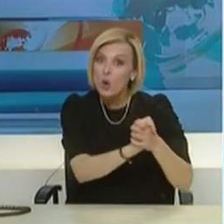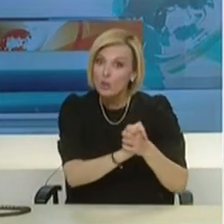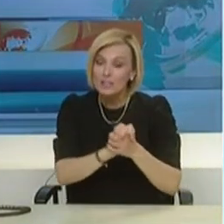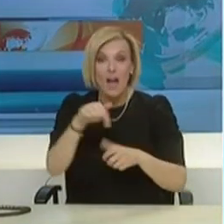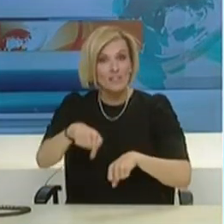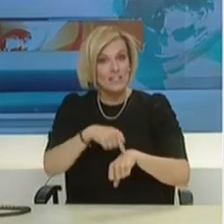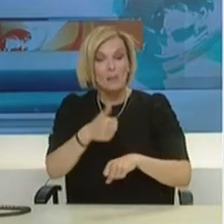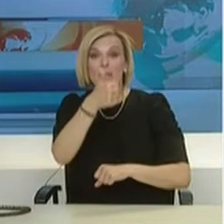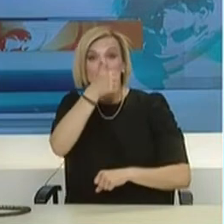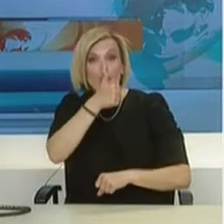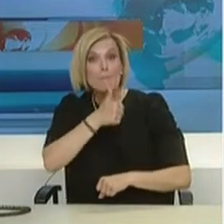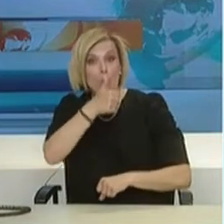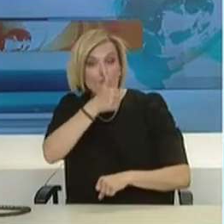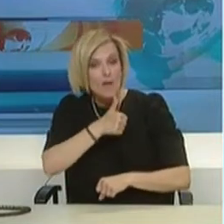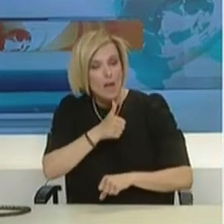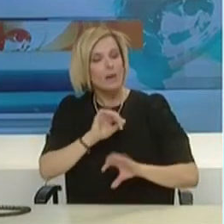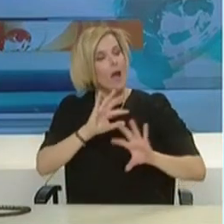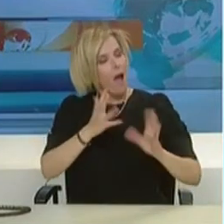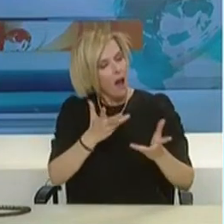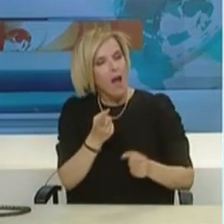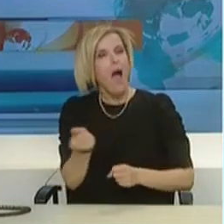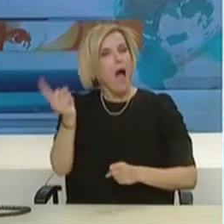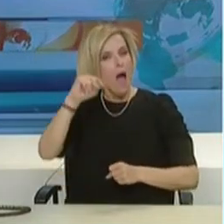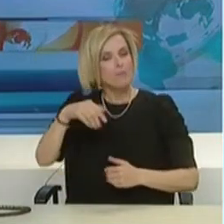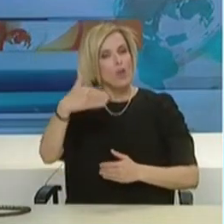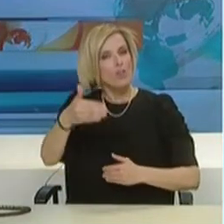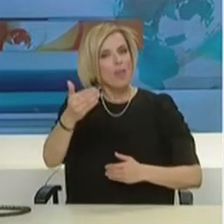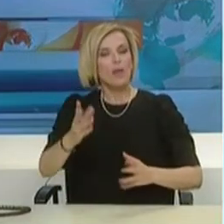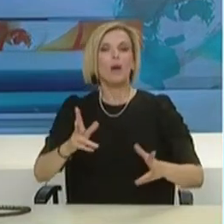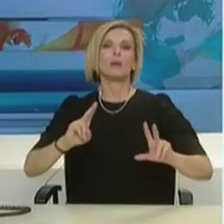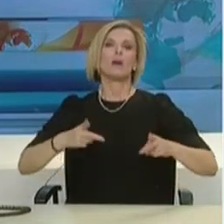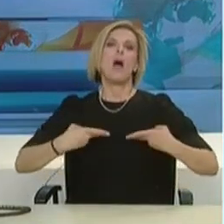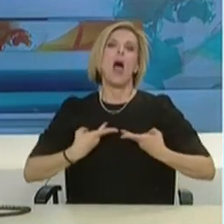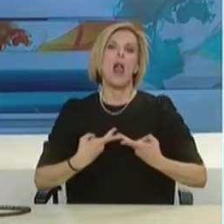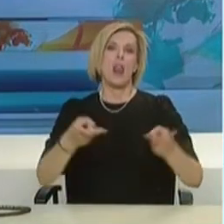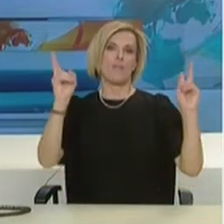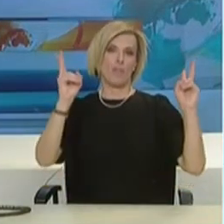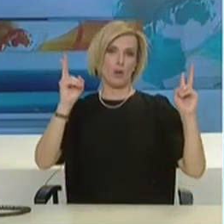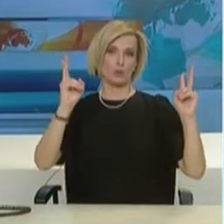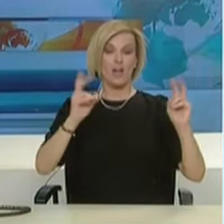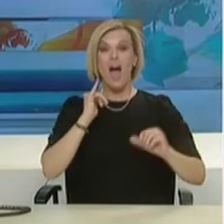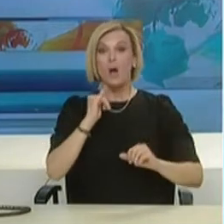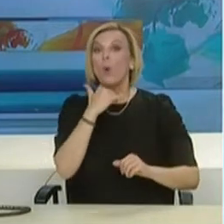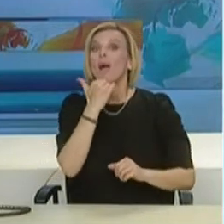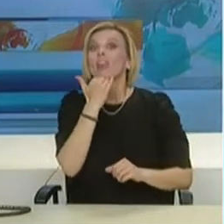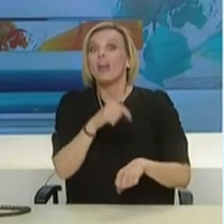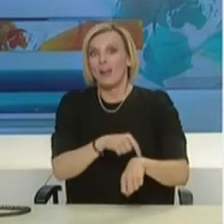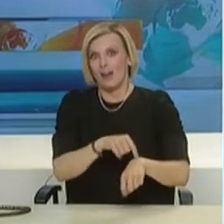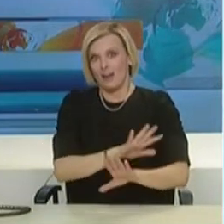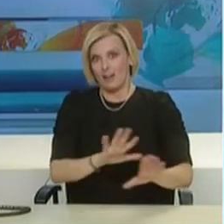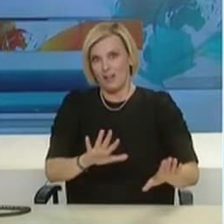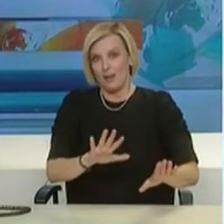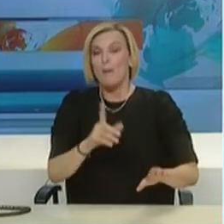περιοριζόμενος, αλλά θα ανασάνει ελεύθερος αύριο. Δεν μπορεί όμως να γίνει ακόμη αυτό, θα ήταν ολοκληρωτικά